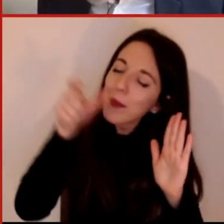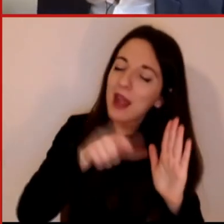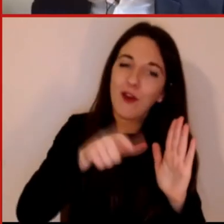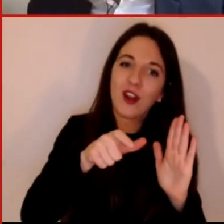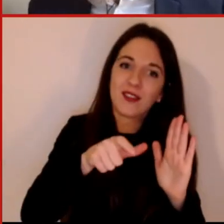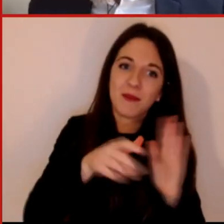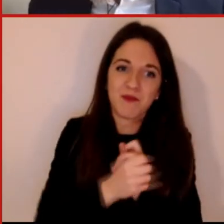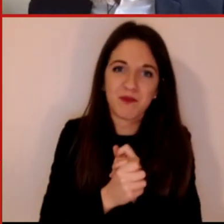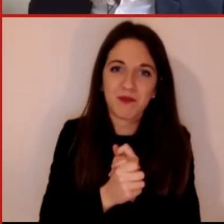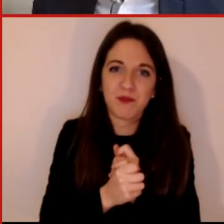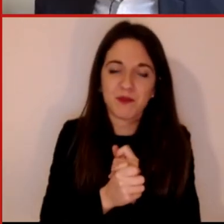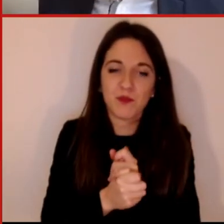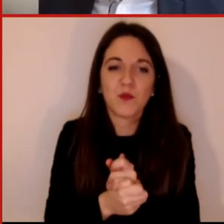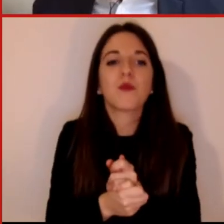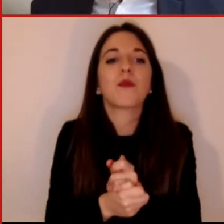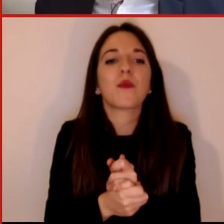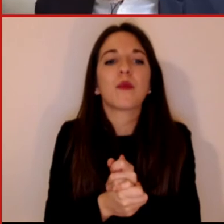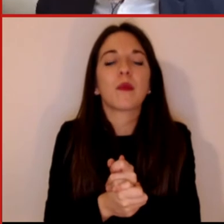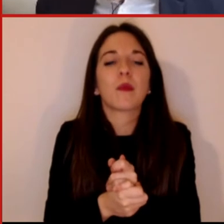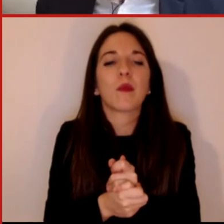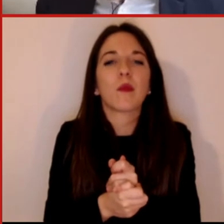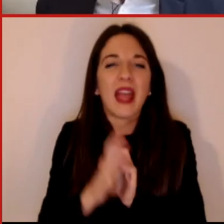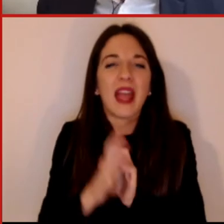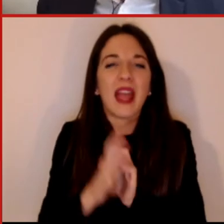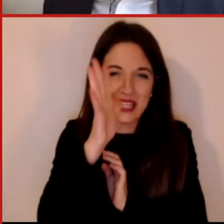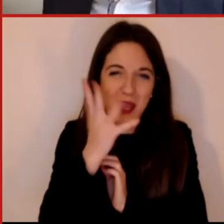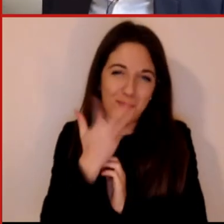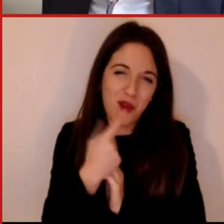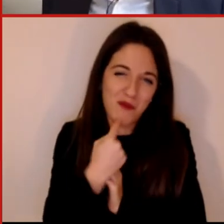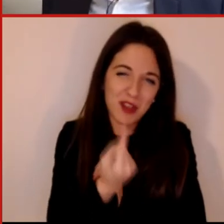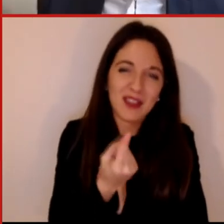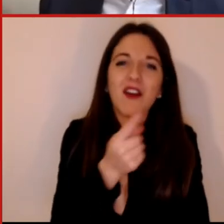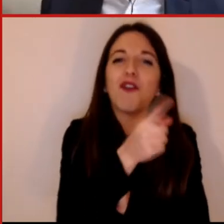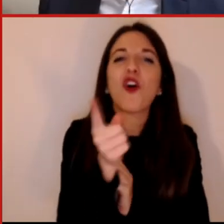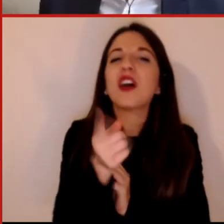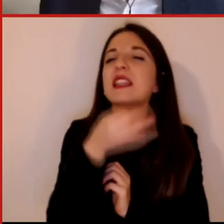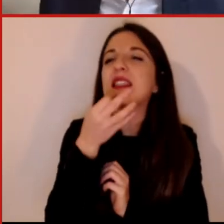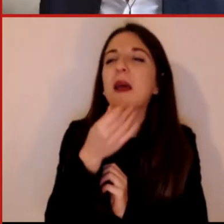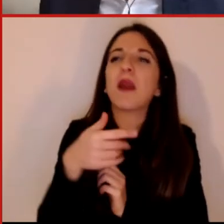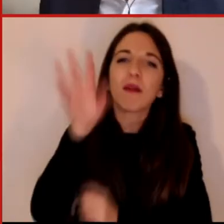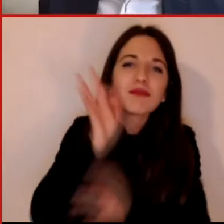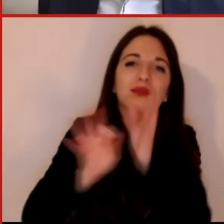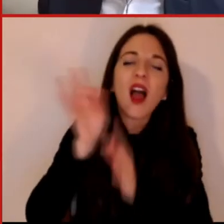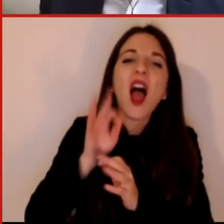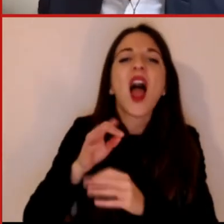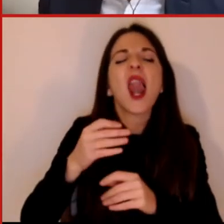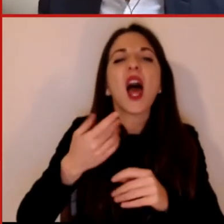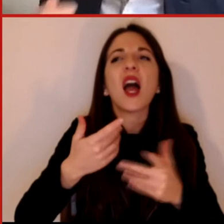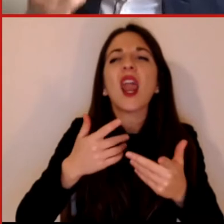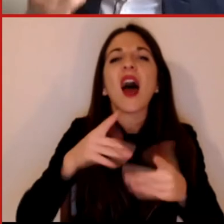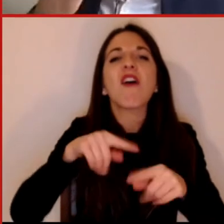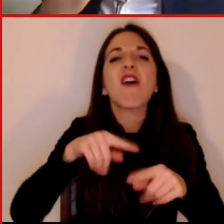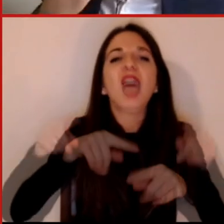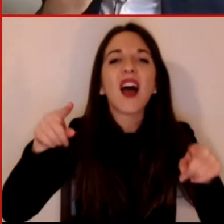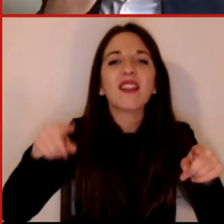fare solo un piccolo esempio che realmente di questi ultimi giorni voi sentite molto parlare della variante inglese ed è un problema